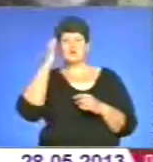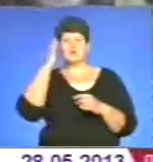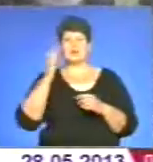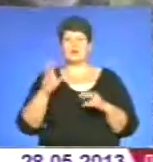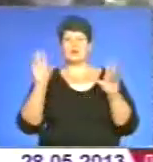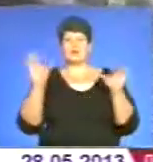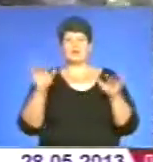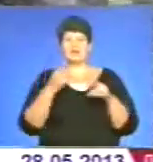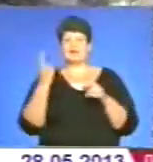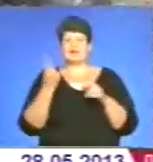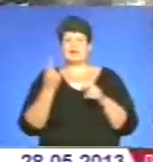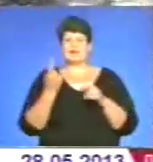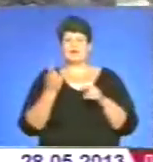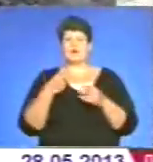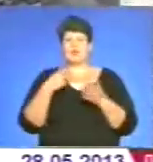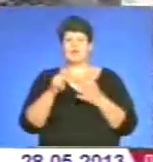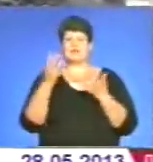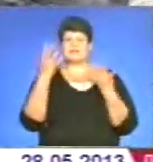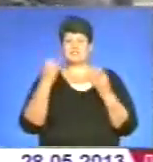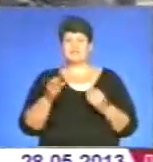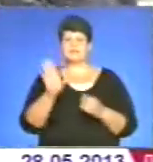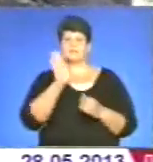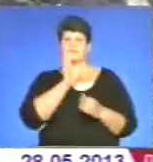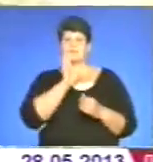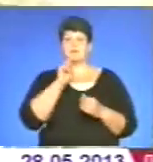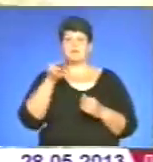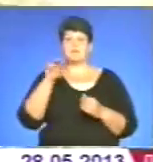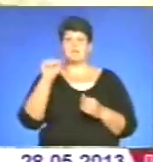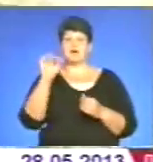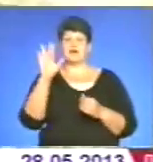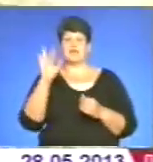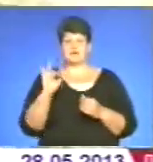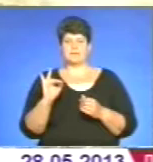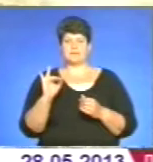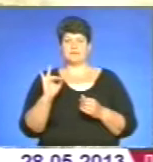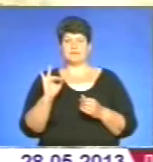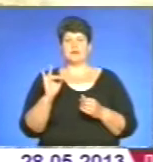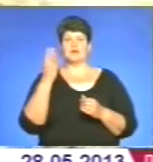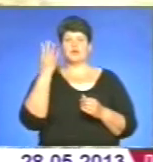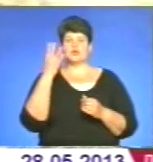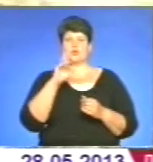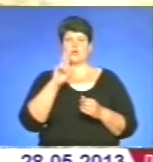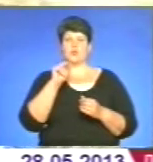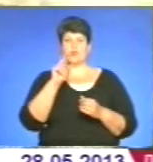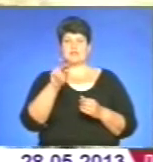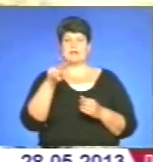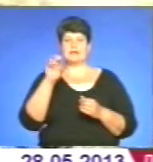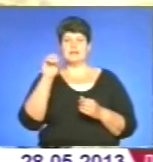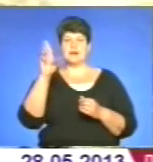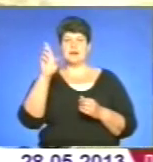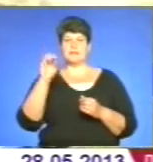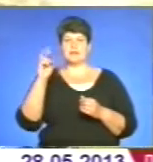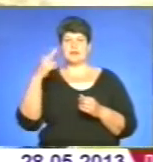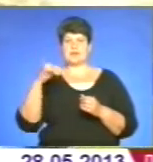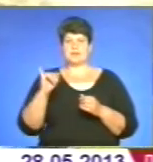поповнення у зоокутку. Придбали самку павича, значить, придбали чотири ще гуски лебеді, такі гуси